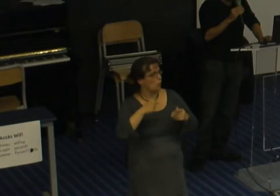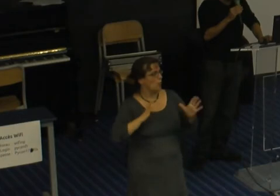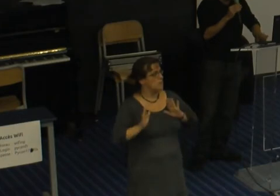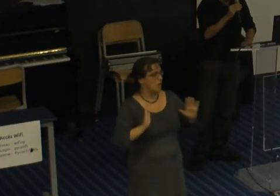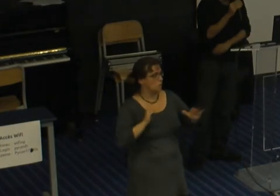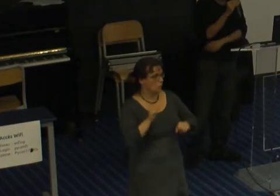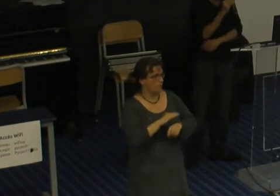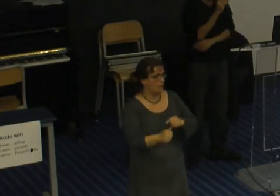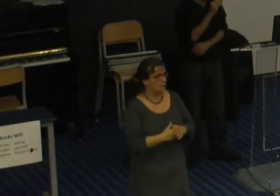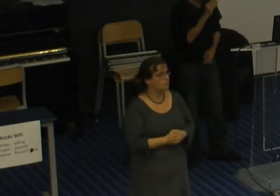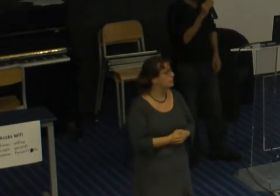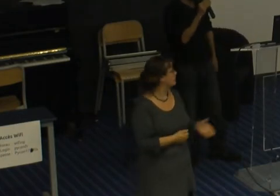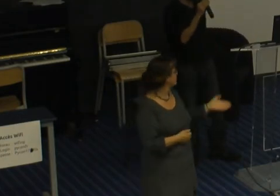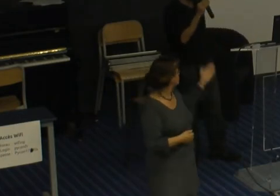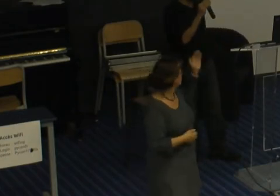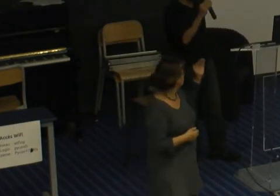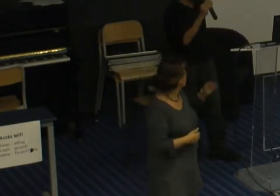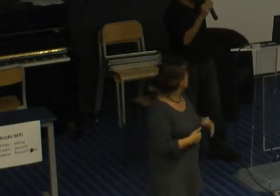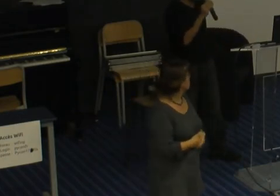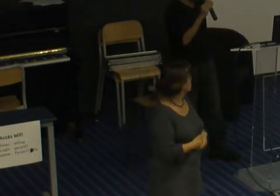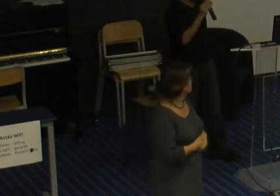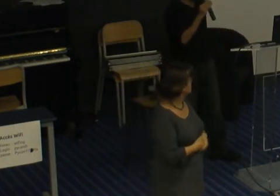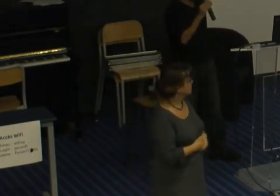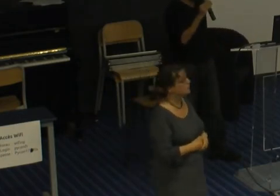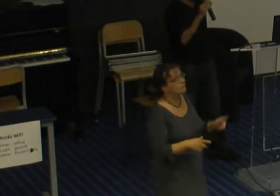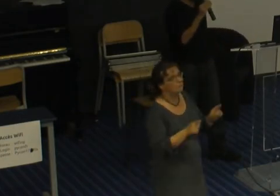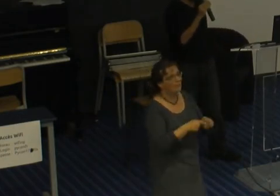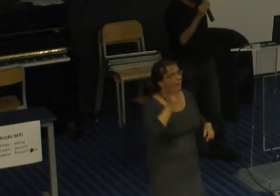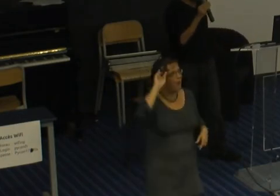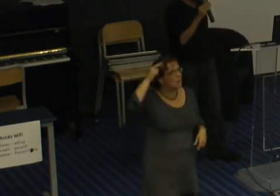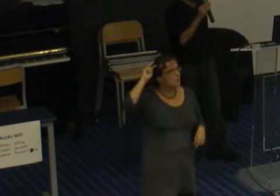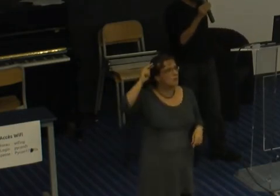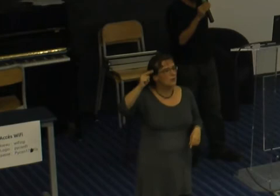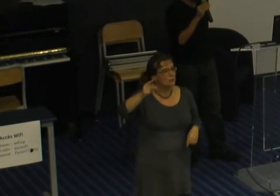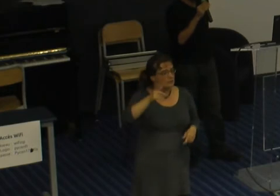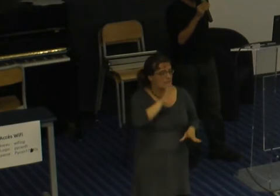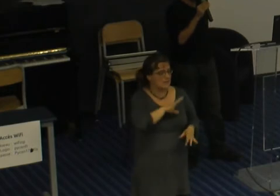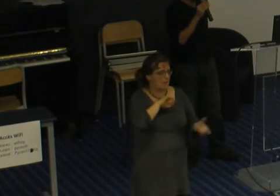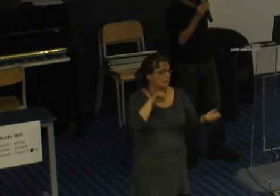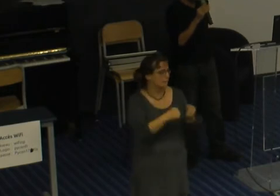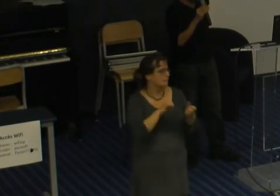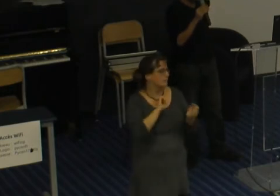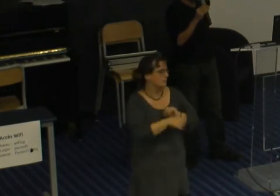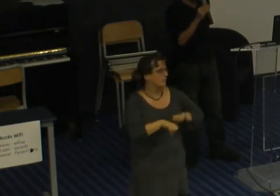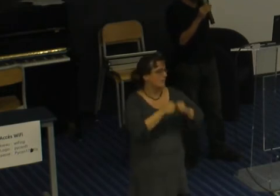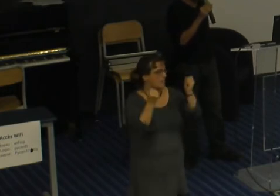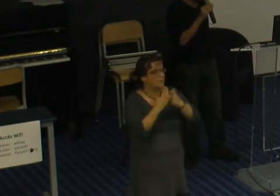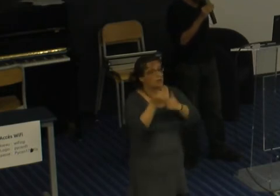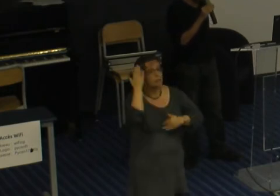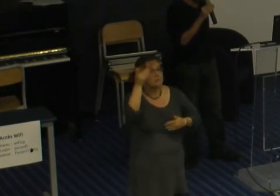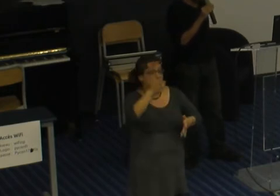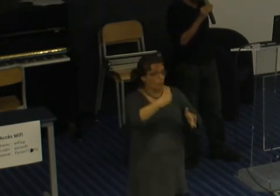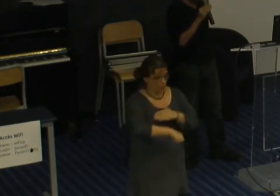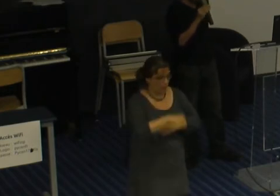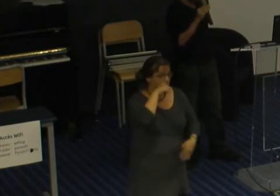ne pas reproduire les schémas donc là c'est un peu plus général donc ben si vous êtes parent ben apprenez à vos garçons et à vos petites